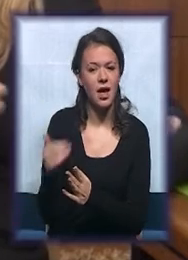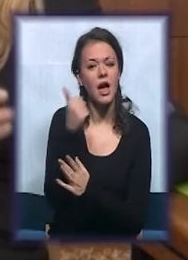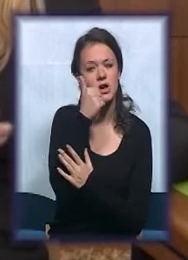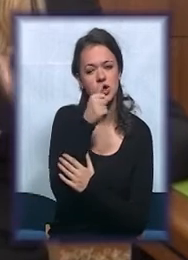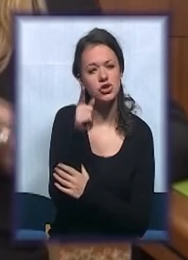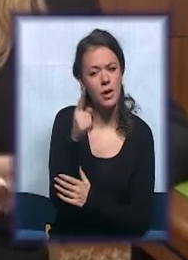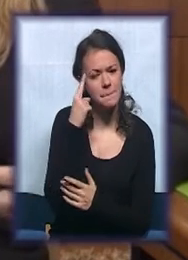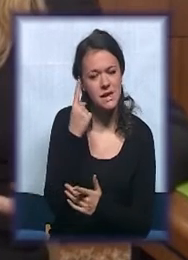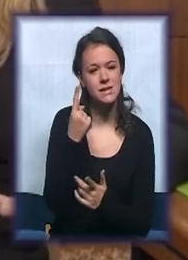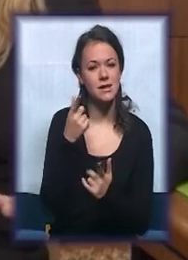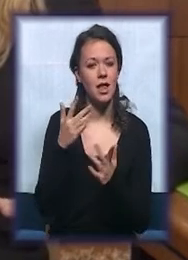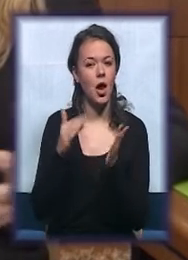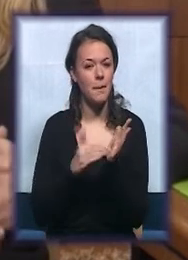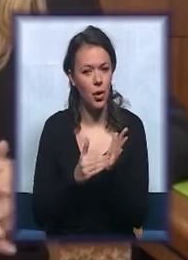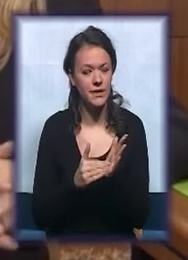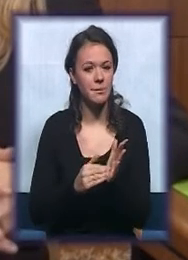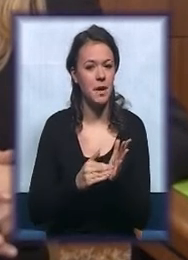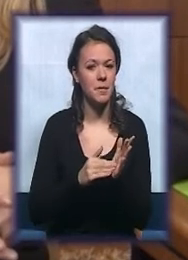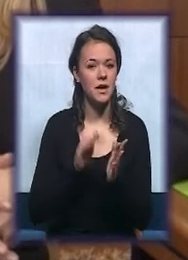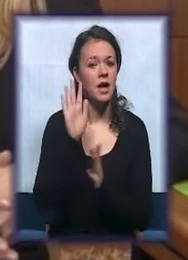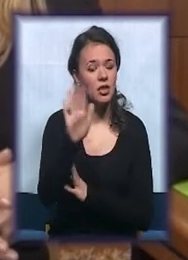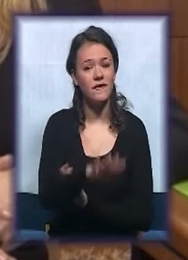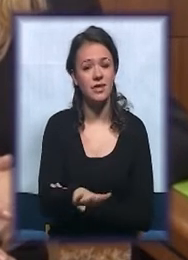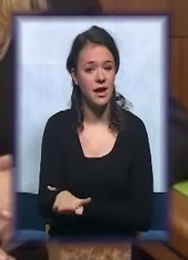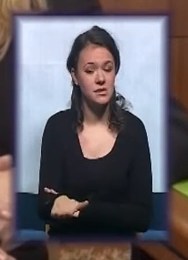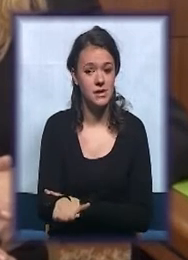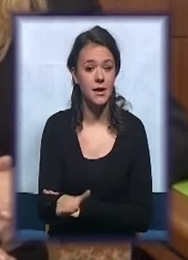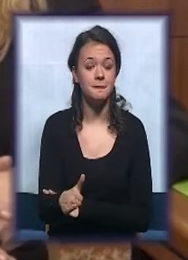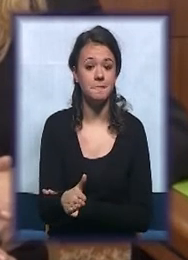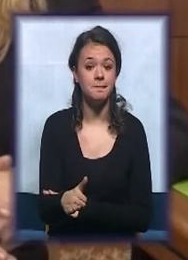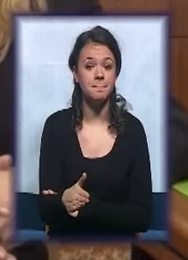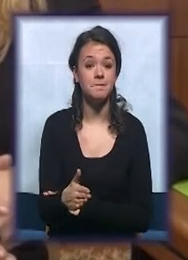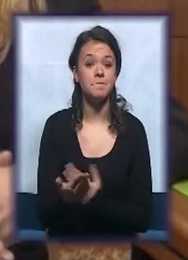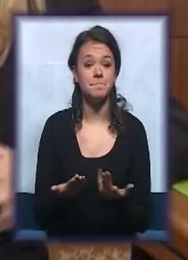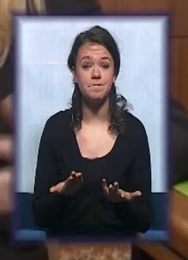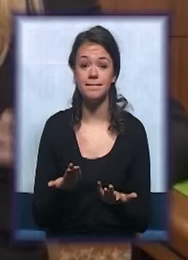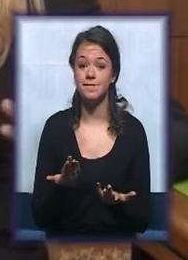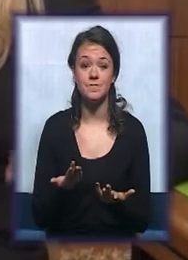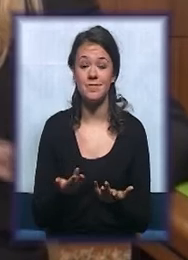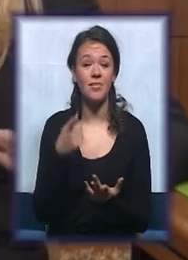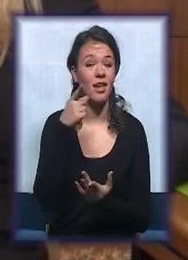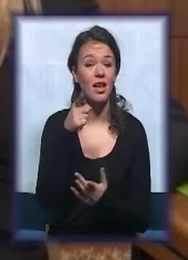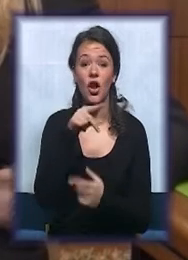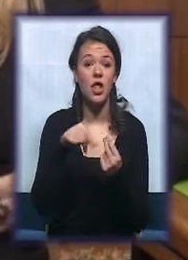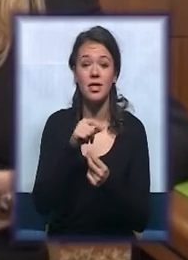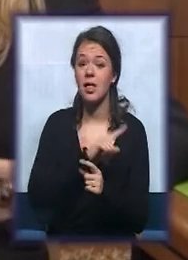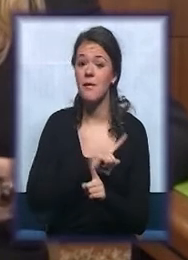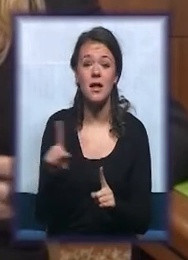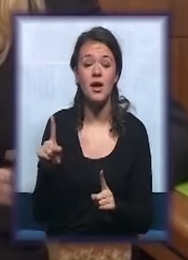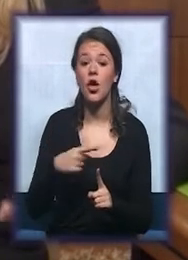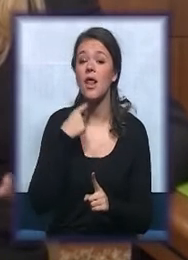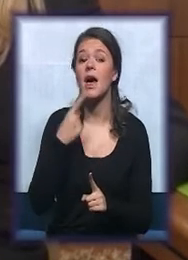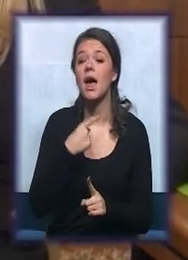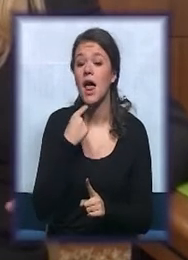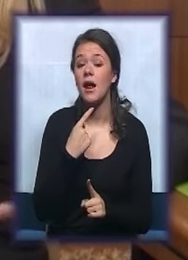oni misle o potrebama njihove dece, da njima nikada niko nije rekao jednu